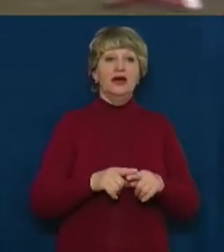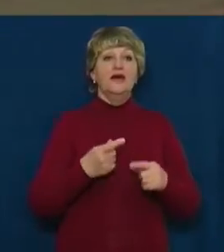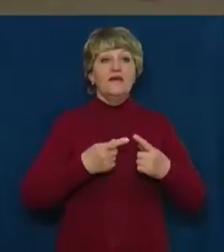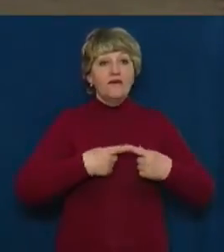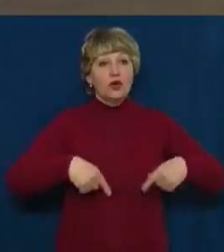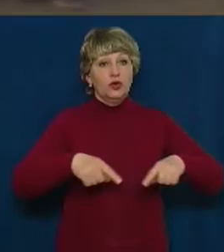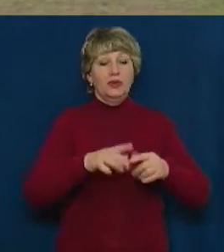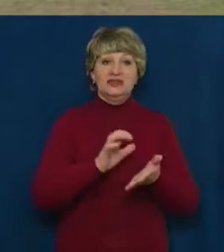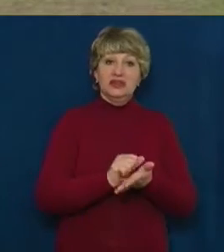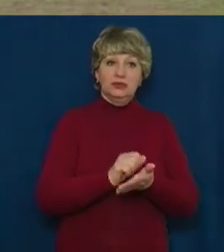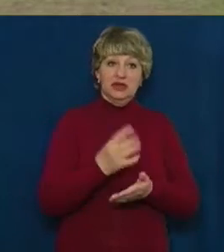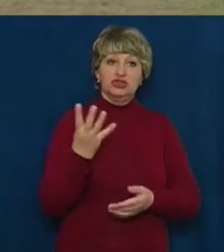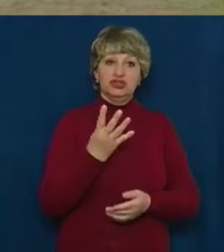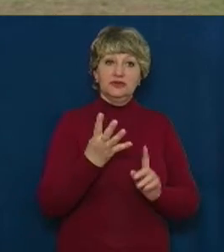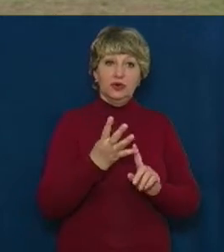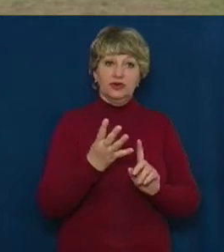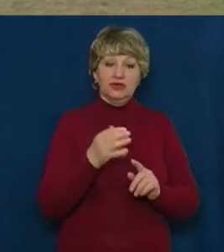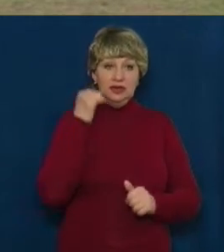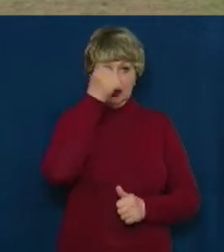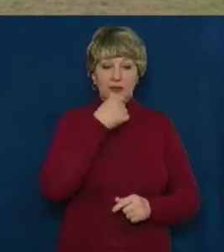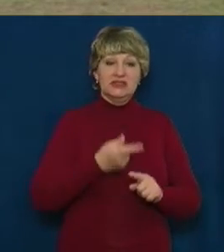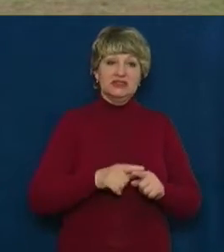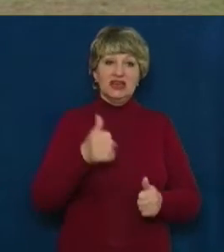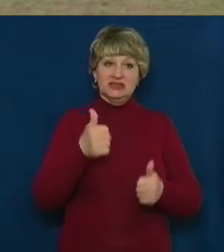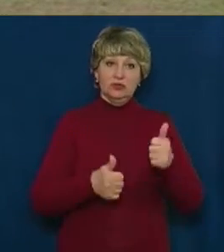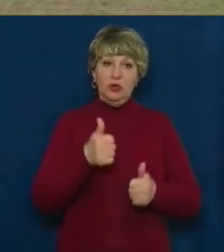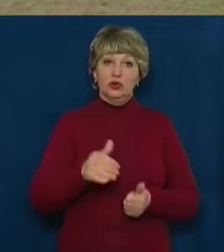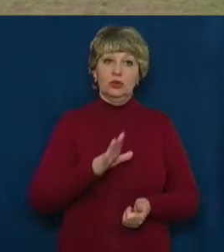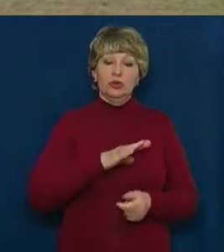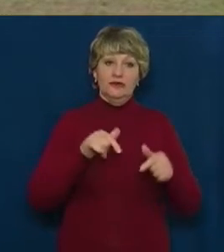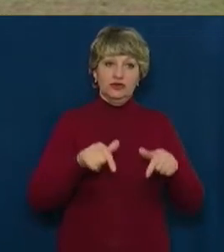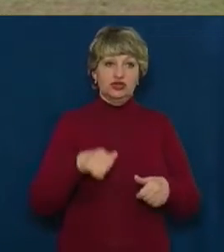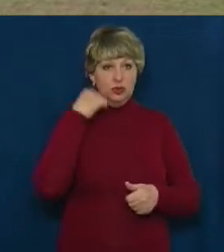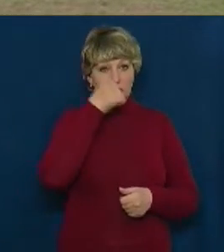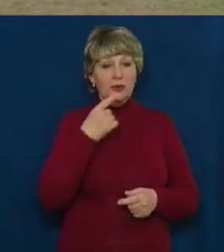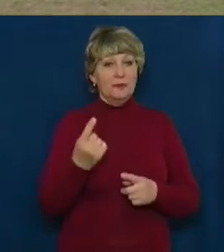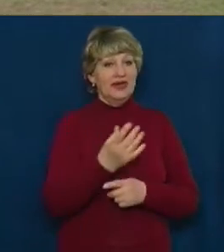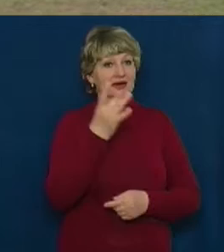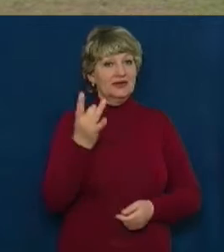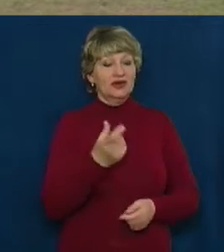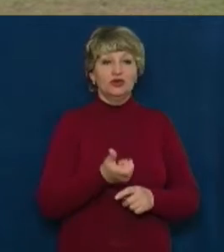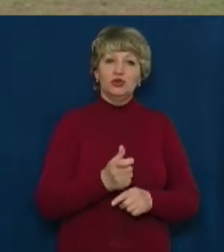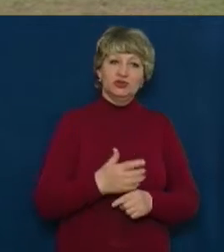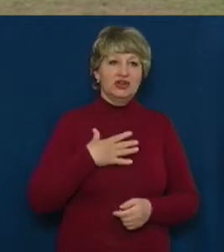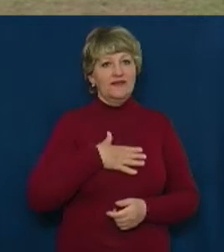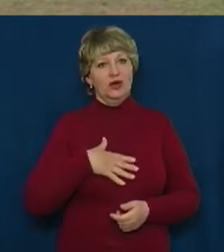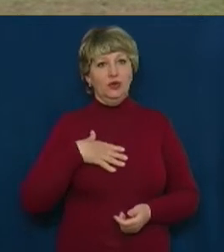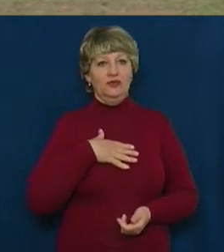займаються четвертий рік. Ці змагання були в цьому році для нас першими, тому ми дуже хвилювалися.